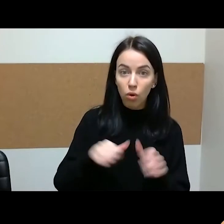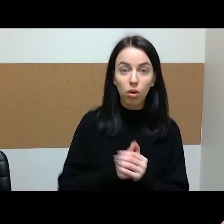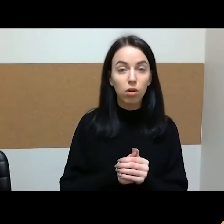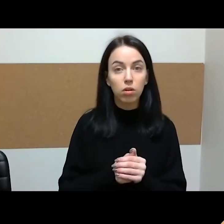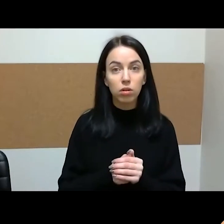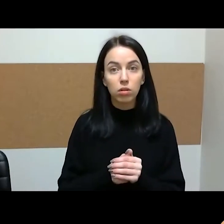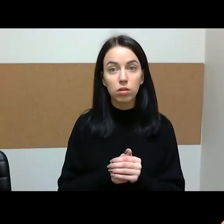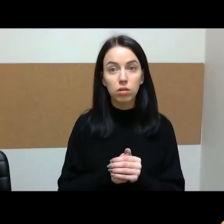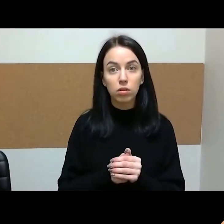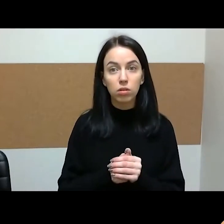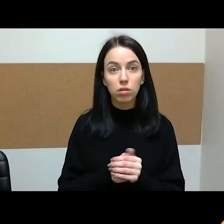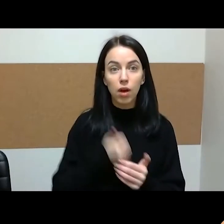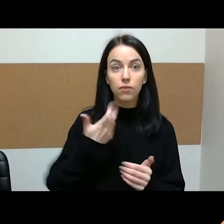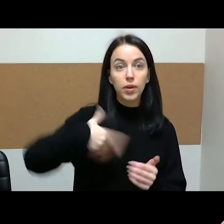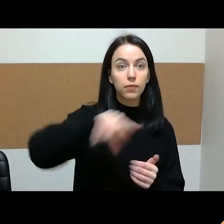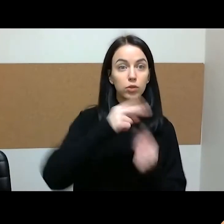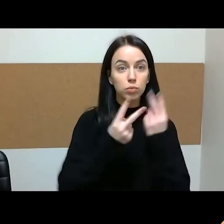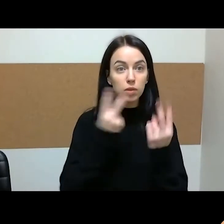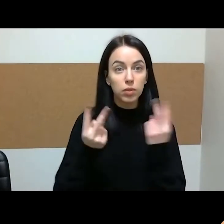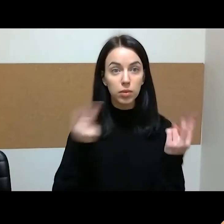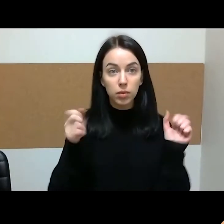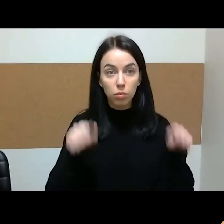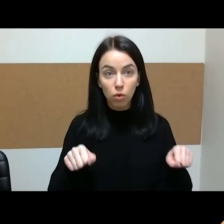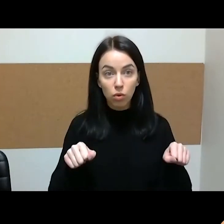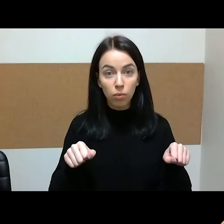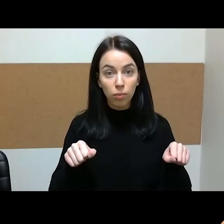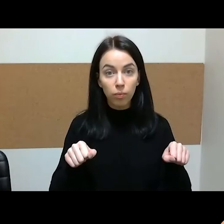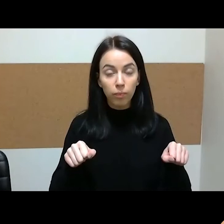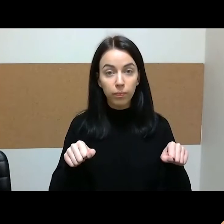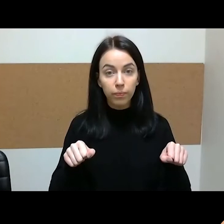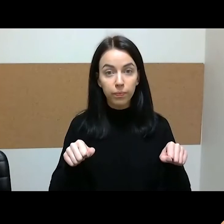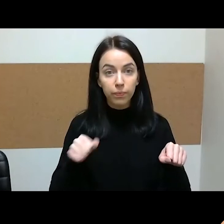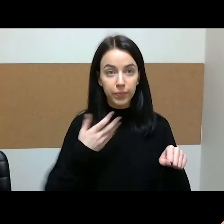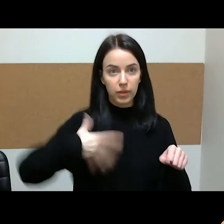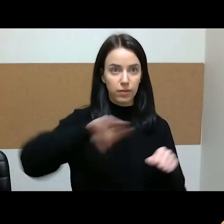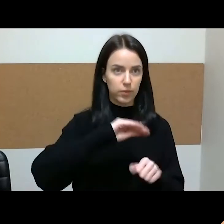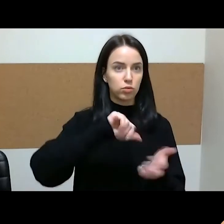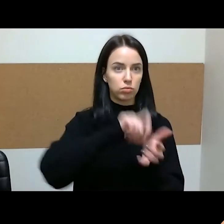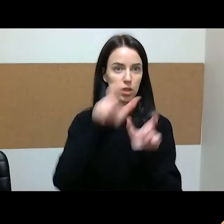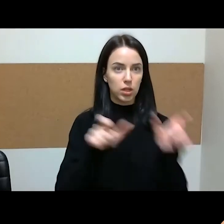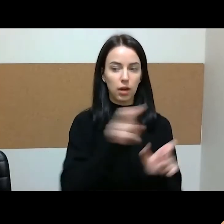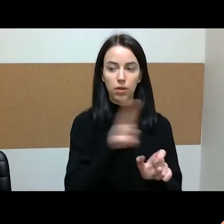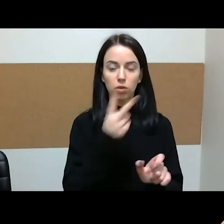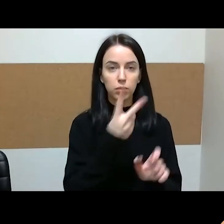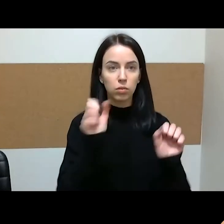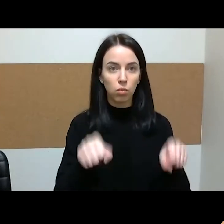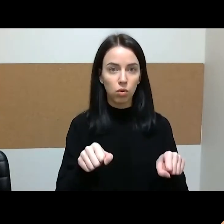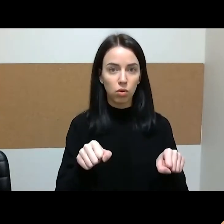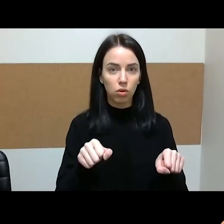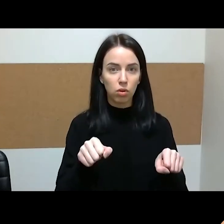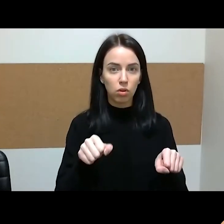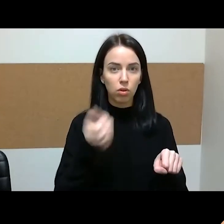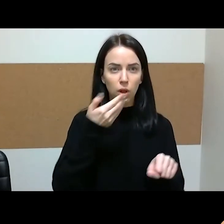mes matytumėm visus pokalbio dalyvius. Nebematau. Ką tik mačiau